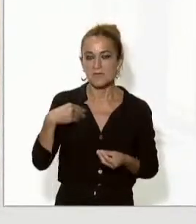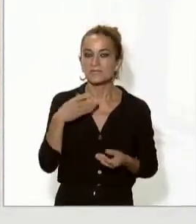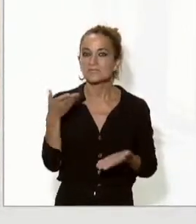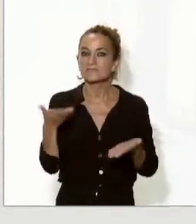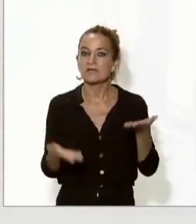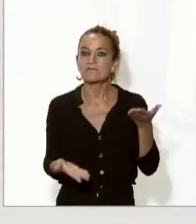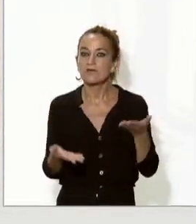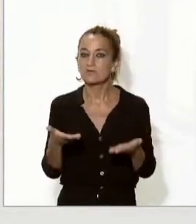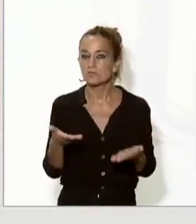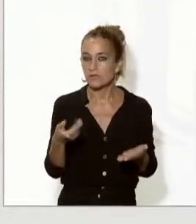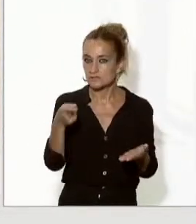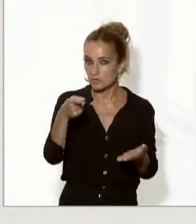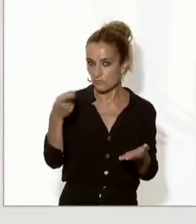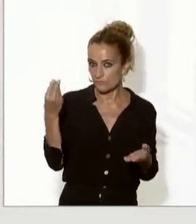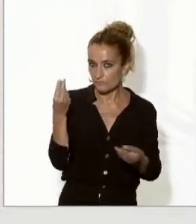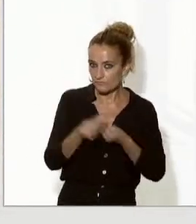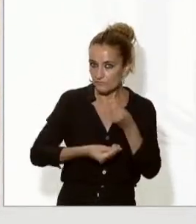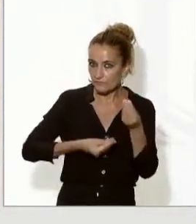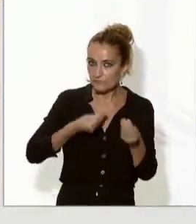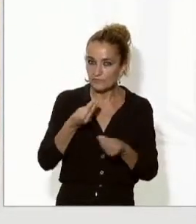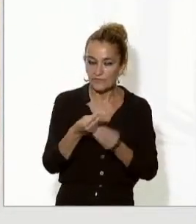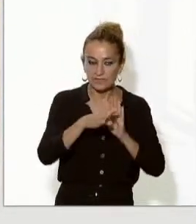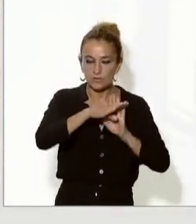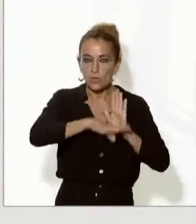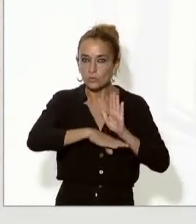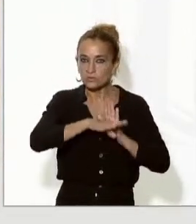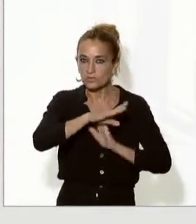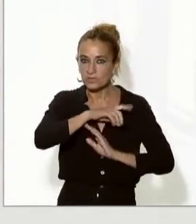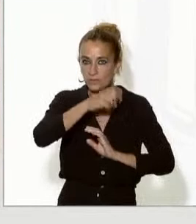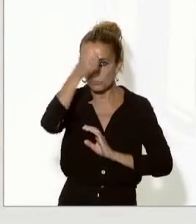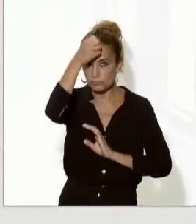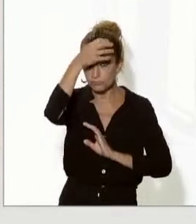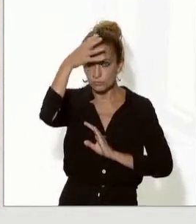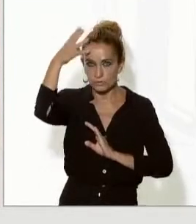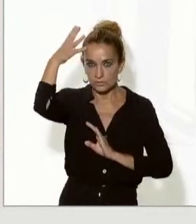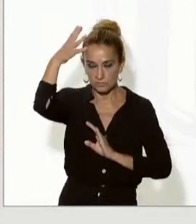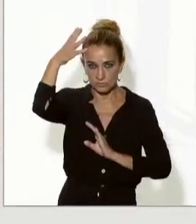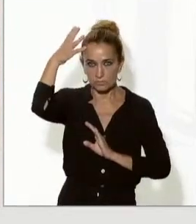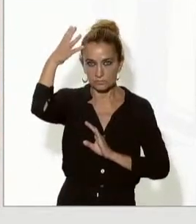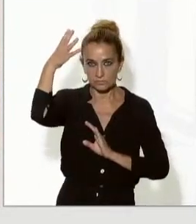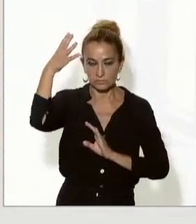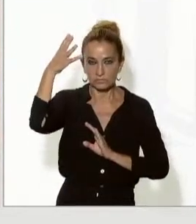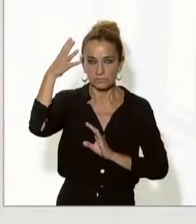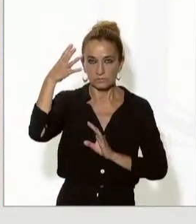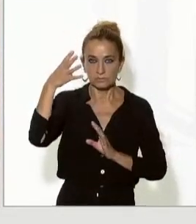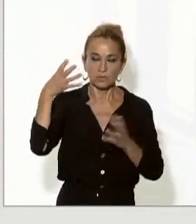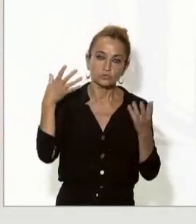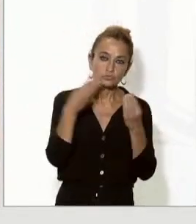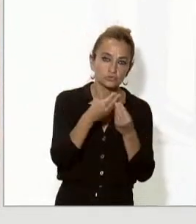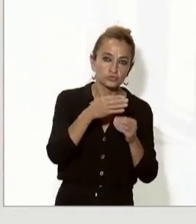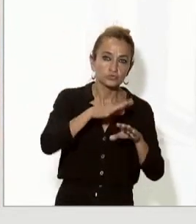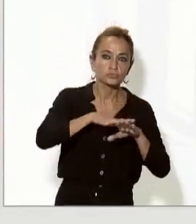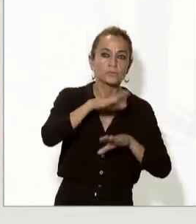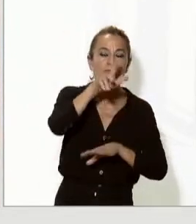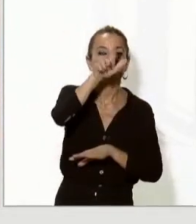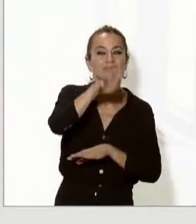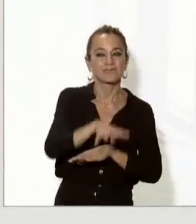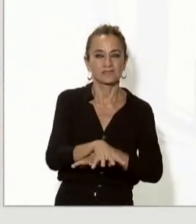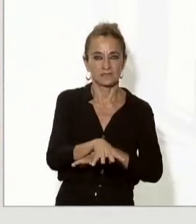sobre les condicions que ha posat avui Puigdemont i les condicions que posa Junts per Catalunya per una